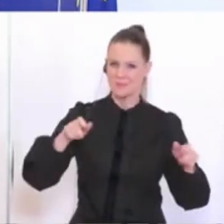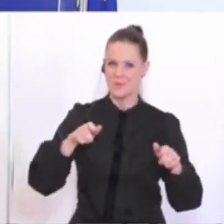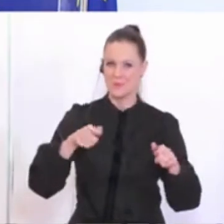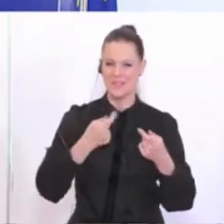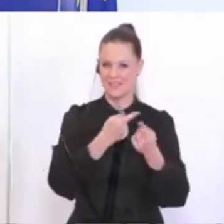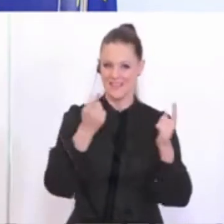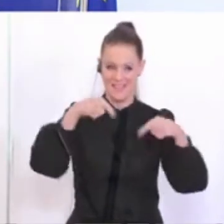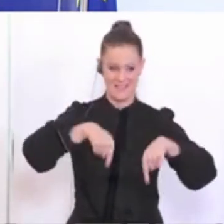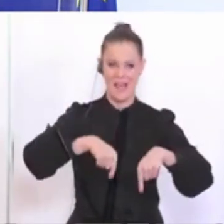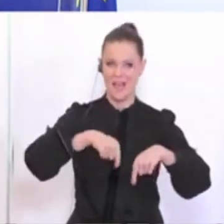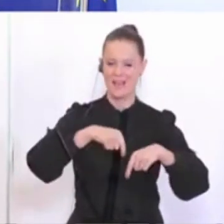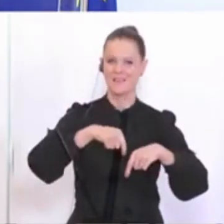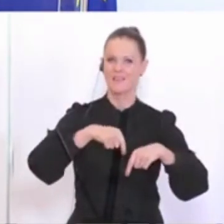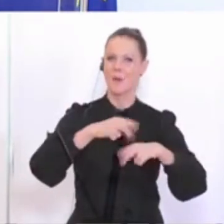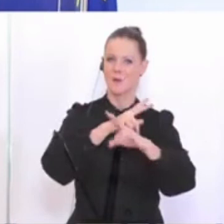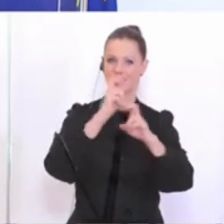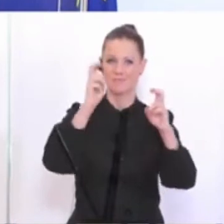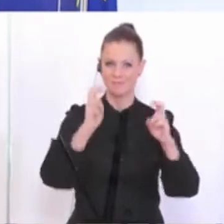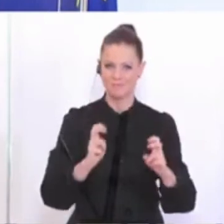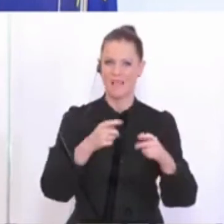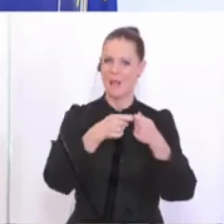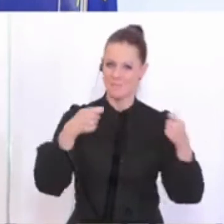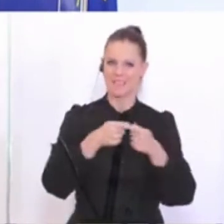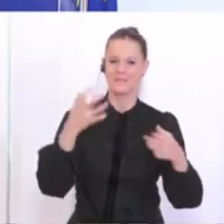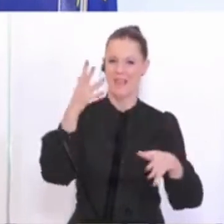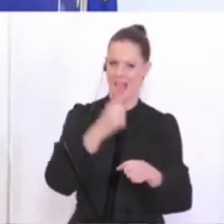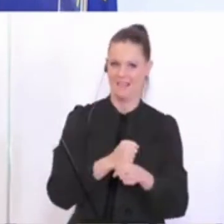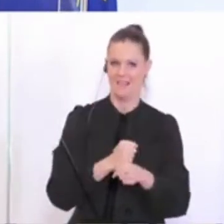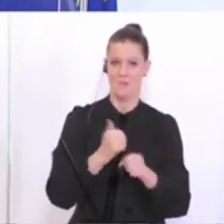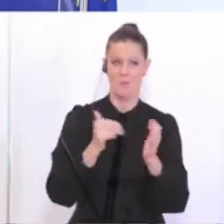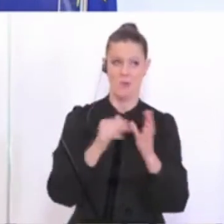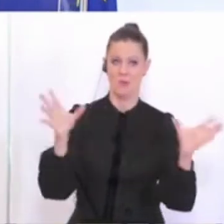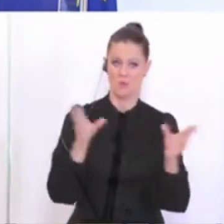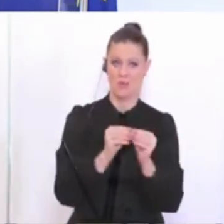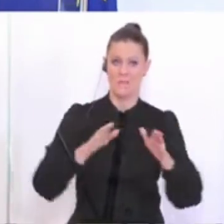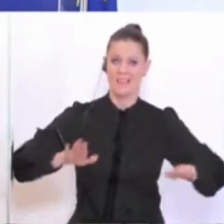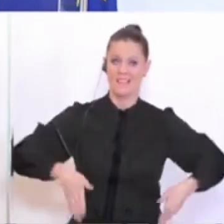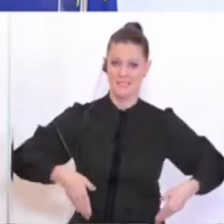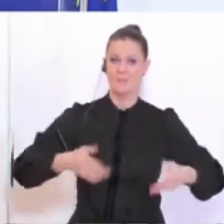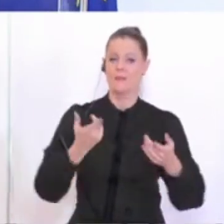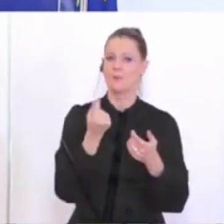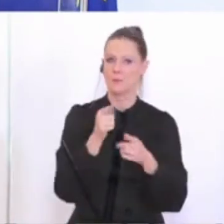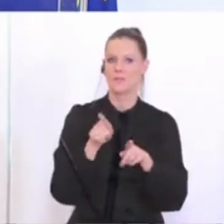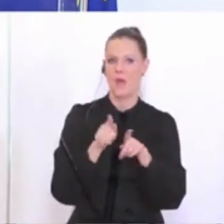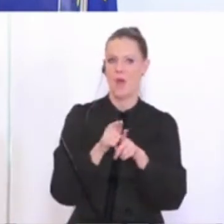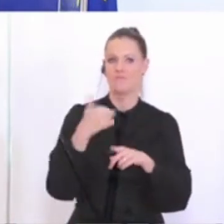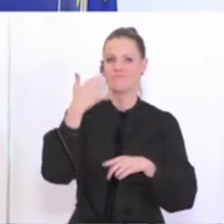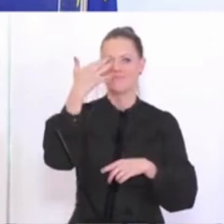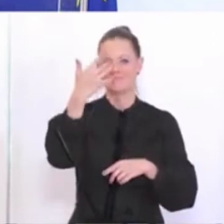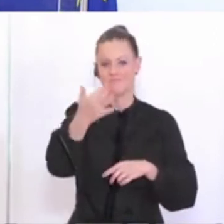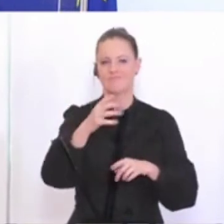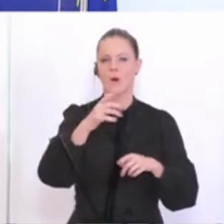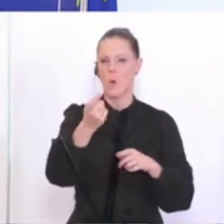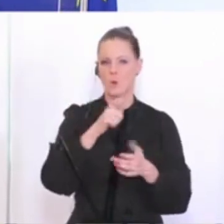Menschen, die in Österreich leben, die Maßnahmen mittragen. Wir brauchen diese gemeinsame Disziplin und dann gibt es vor allem dann auch hoffentlich demnächst den